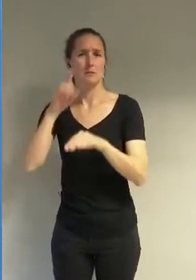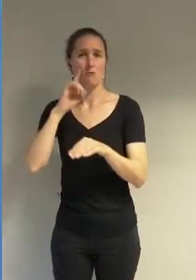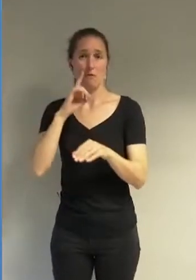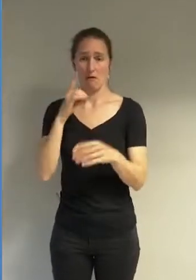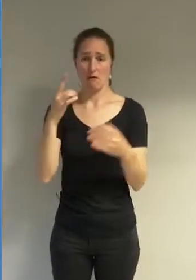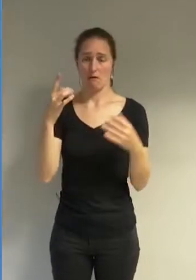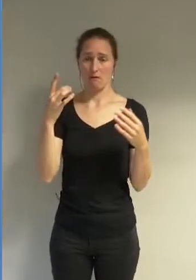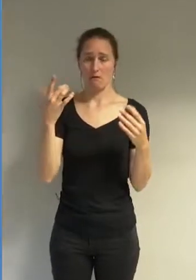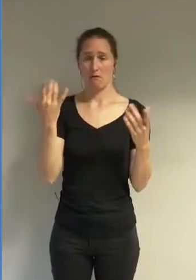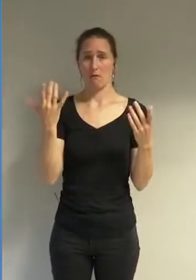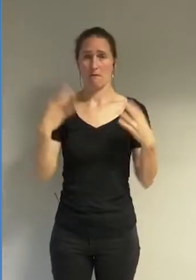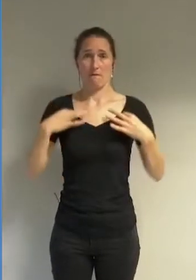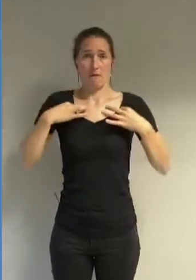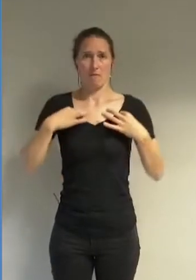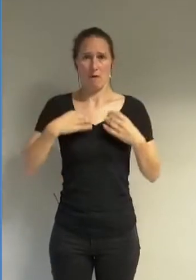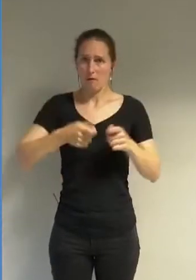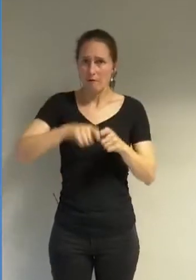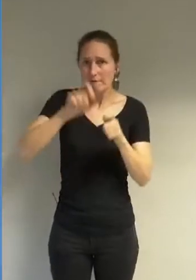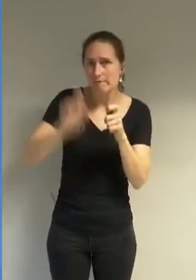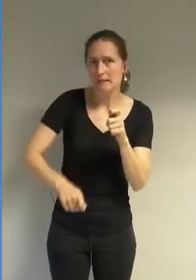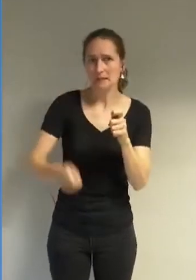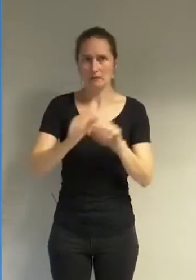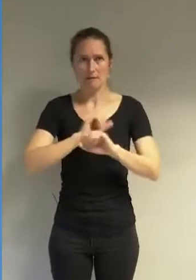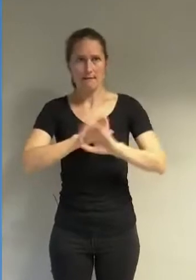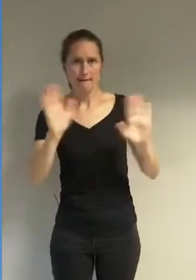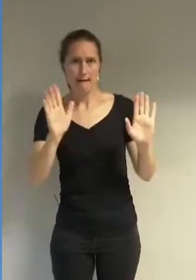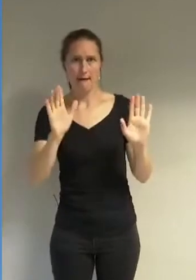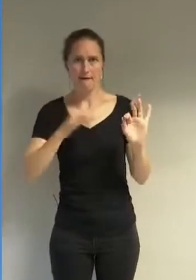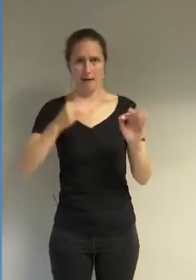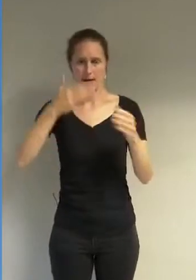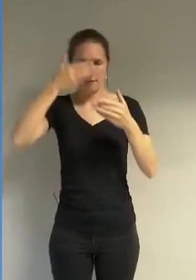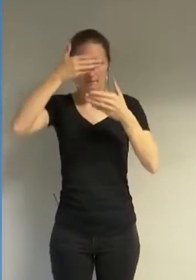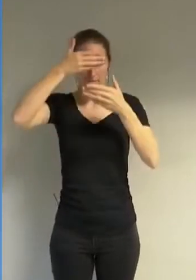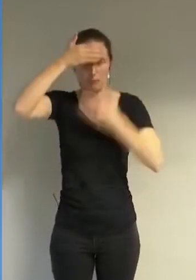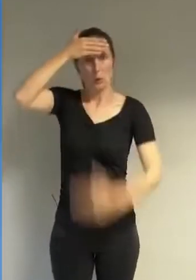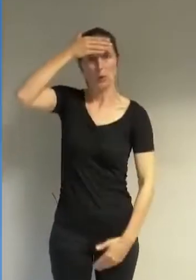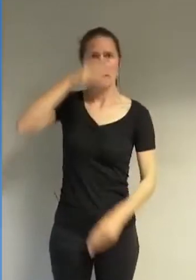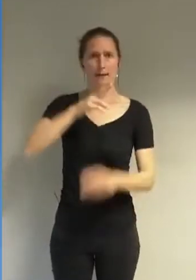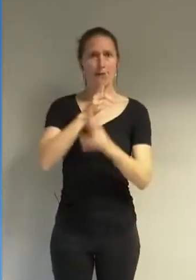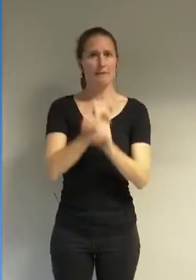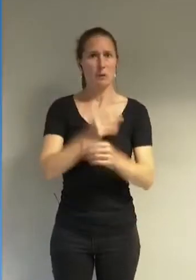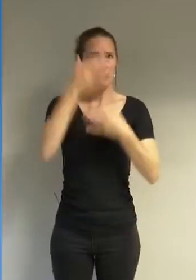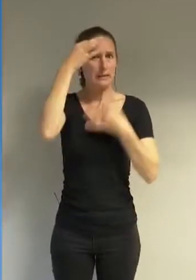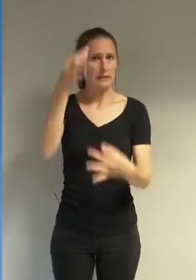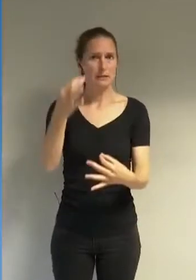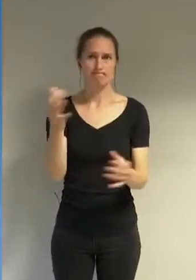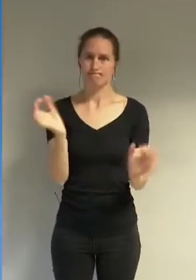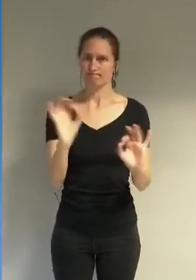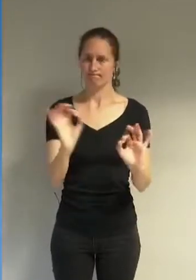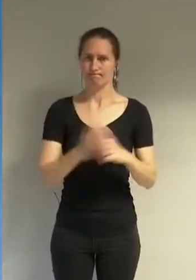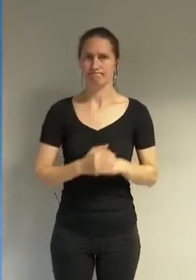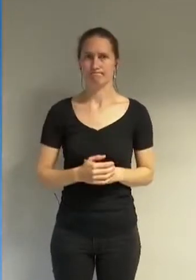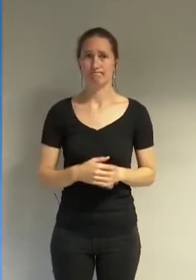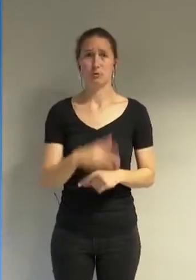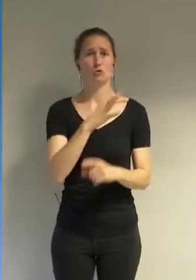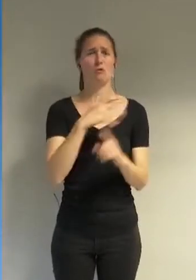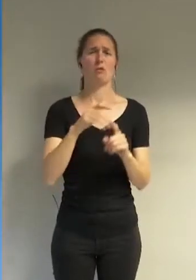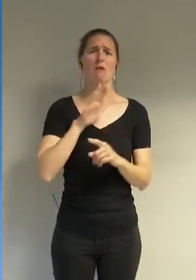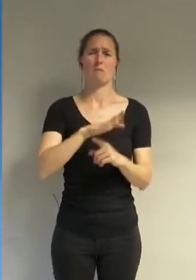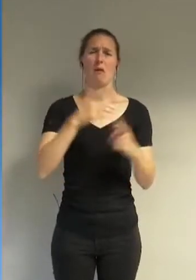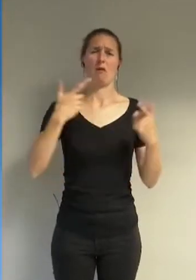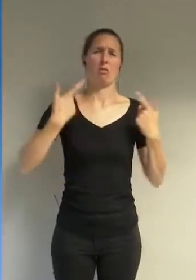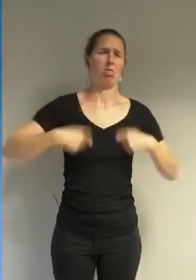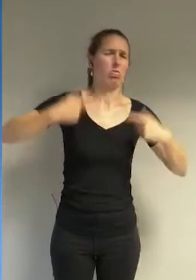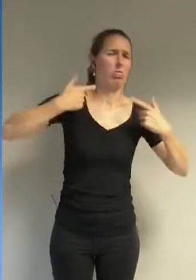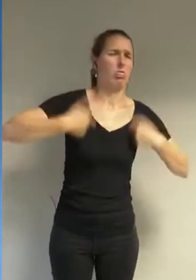pour caractériser précisément ce qu'est un burkini la société de consommation s'accommode fort bien des